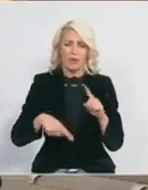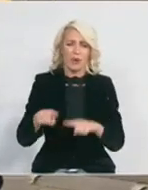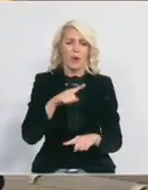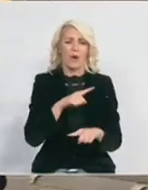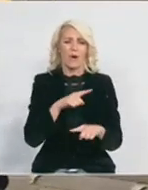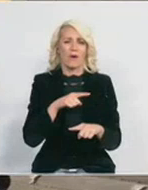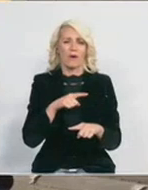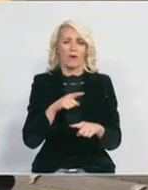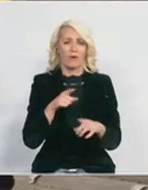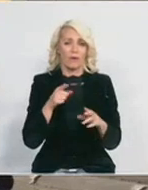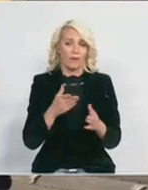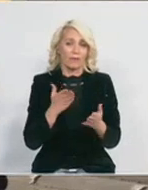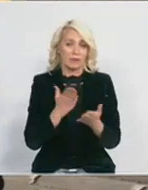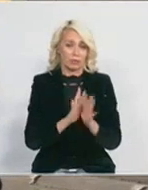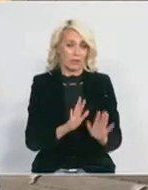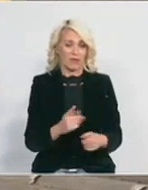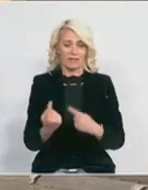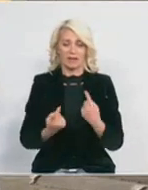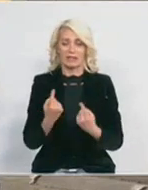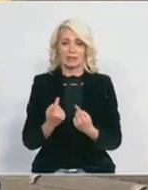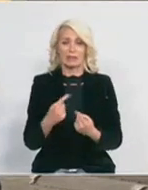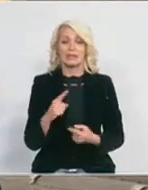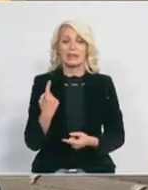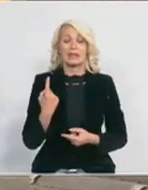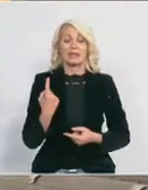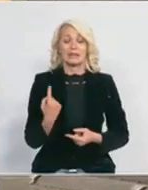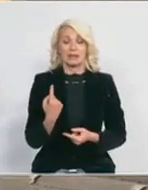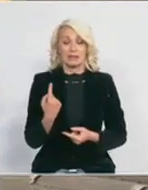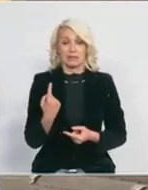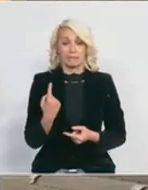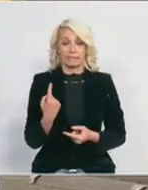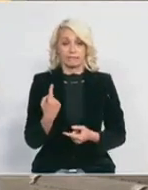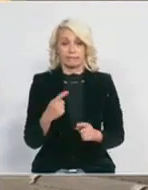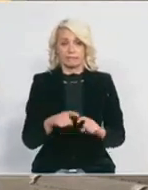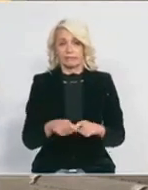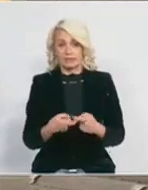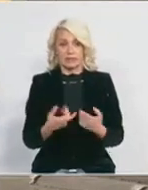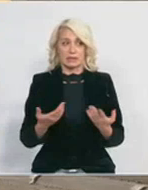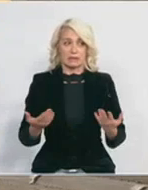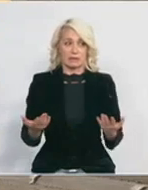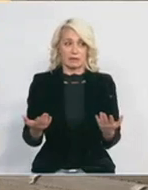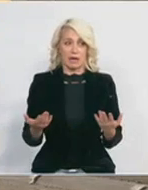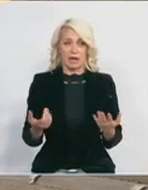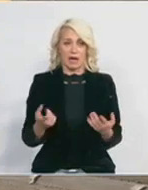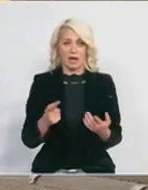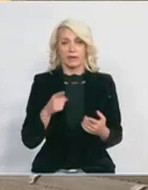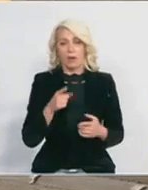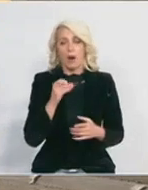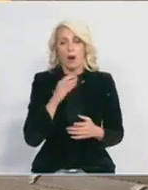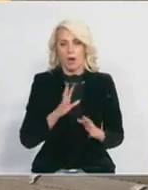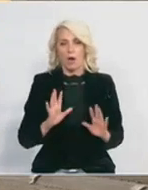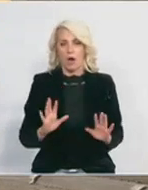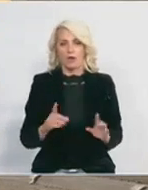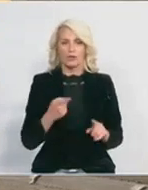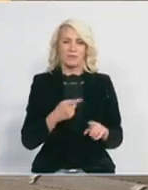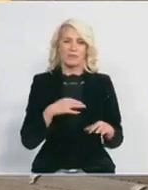ovo učine moguće. Mi imamo jednu stvar koja je, da tako kažem, nepovoljna. Naprimer što se